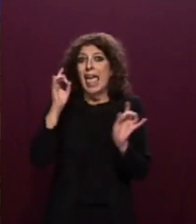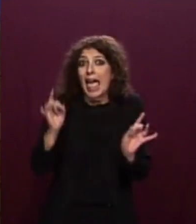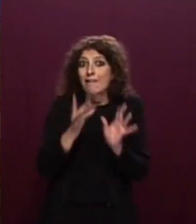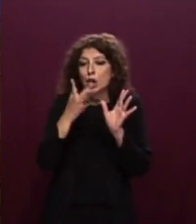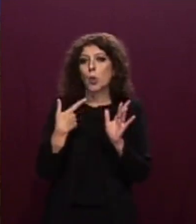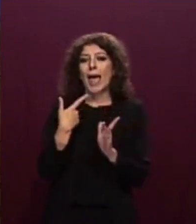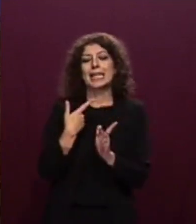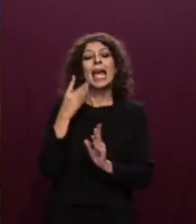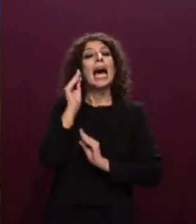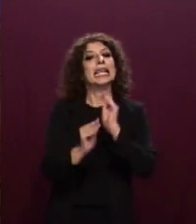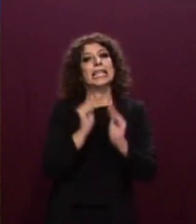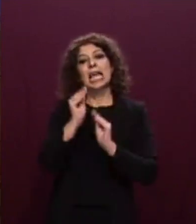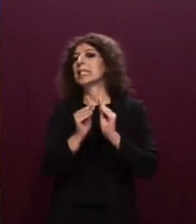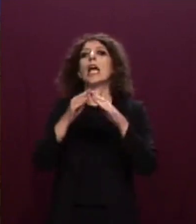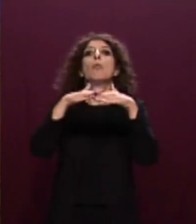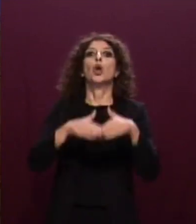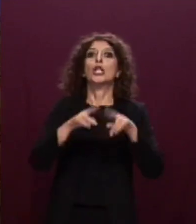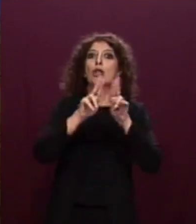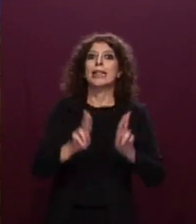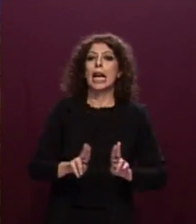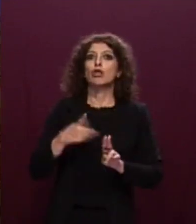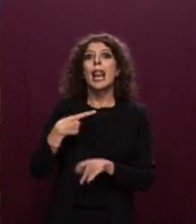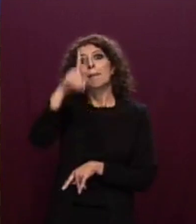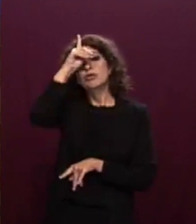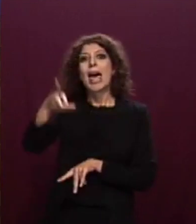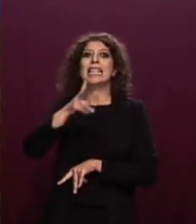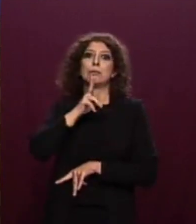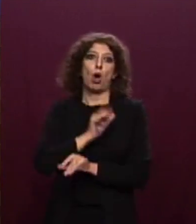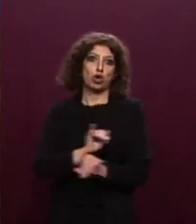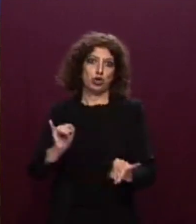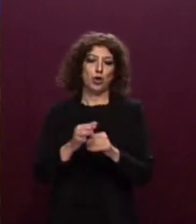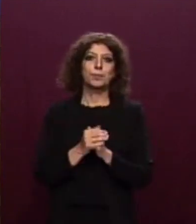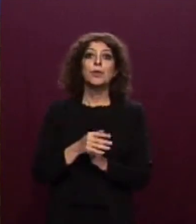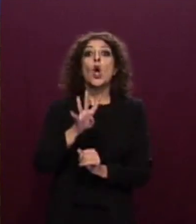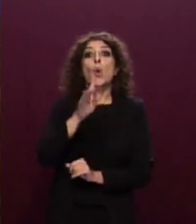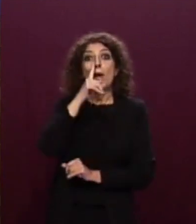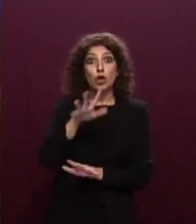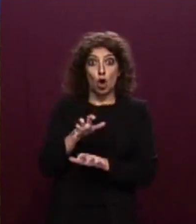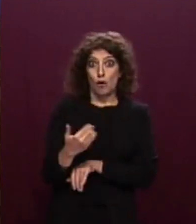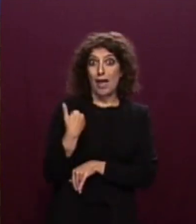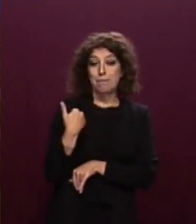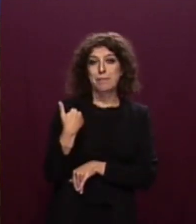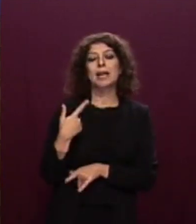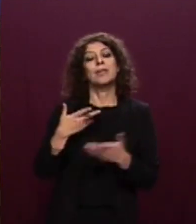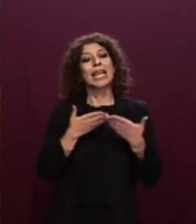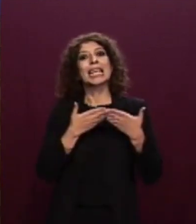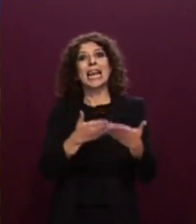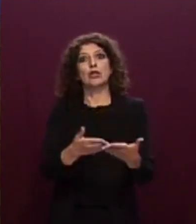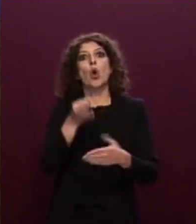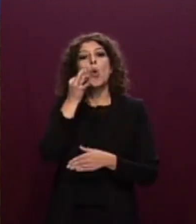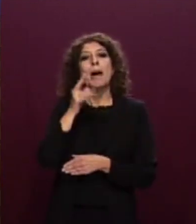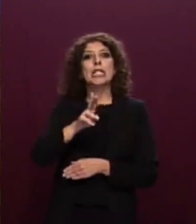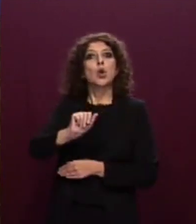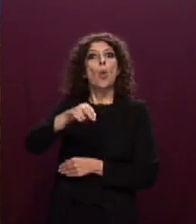Anche questa richiesta caduta nel vuoto. Nella serata del 4 novembre, a seguito dell'ingresso della Humanity One, in Acque